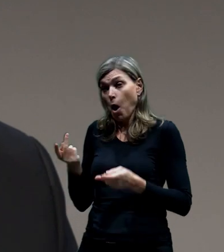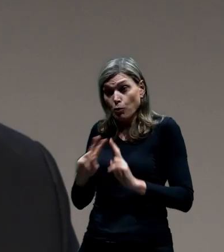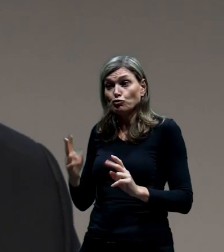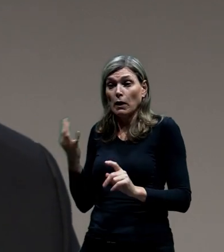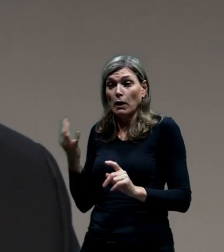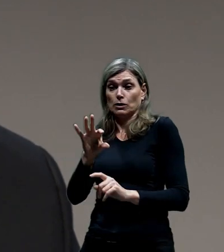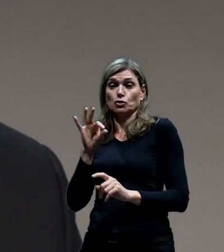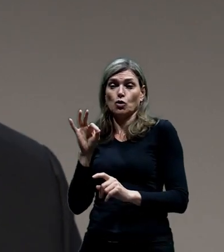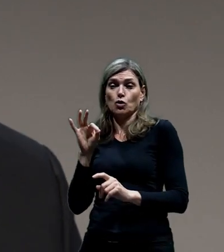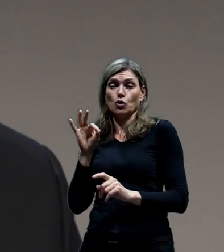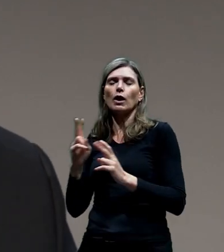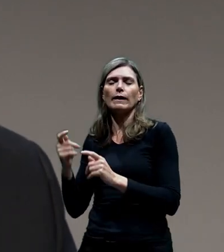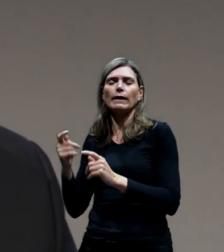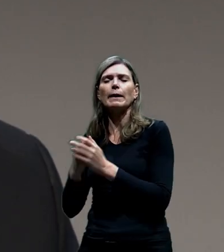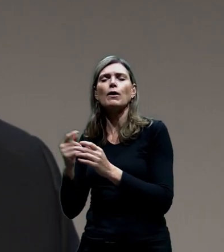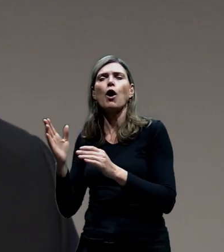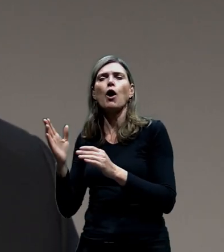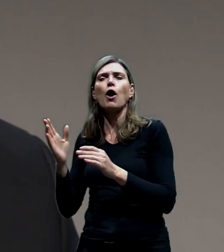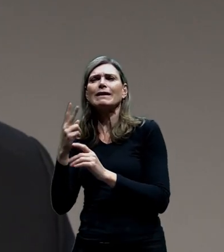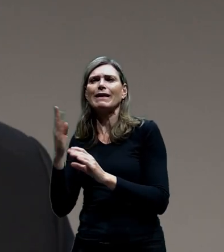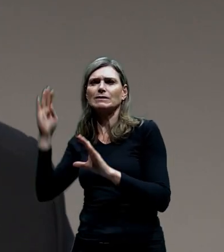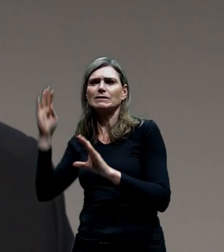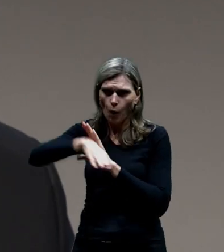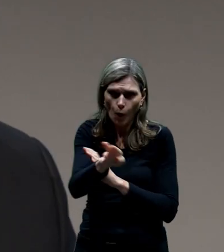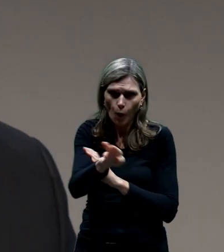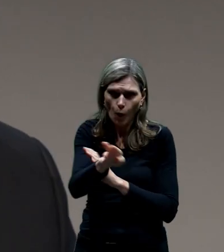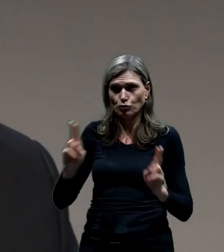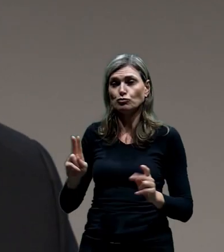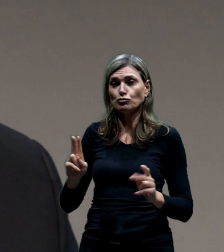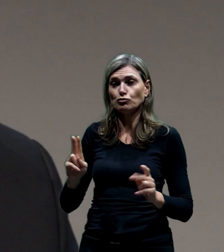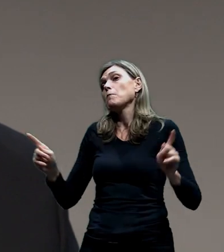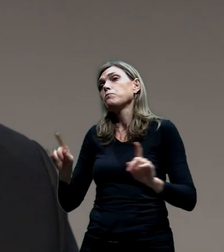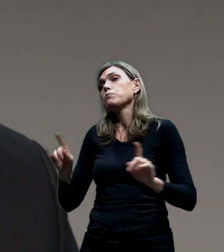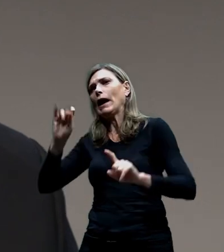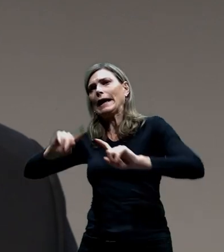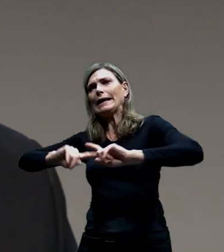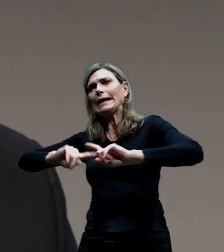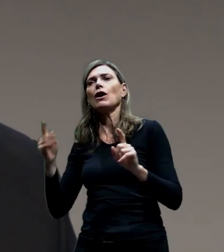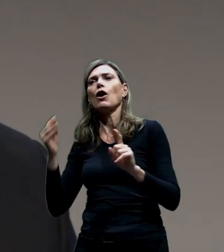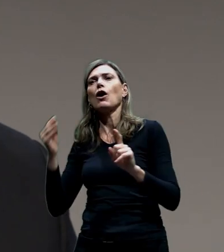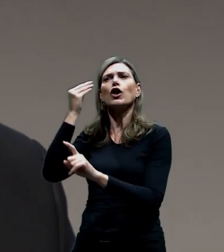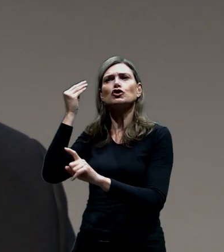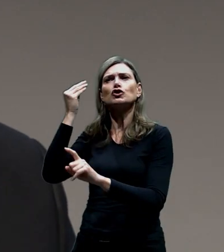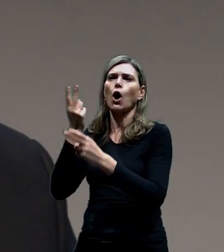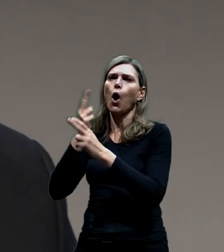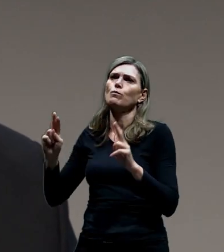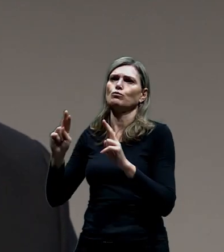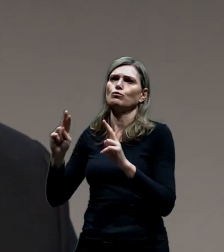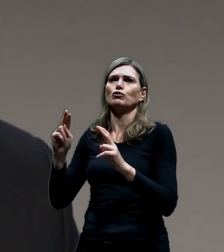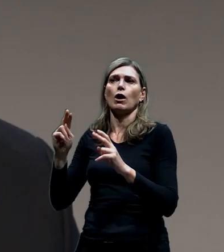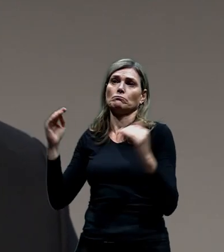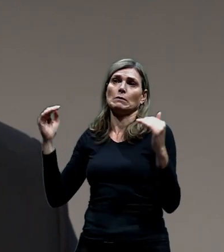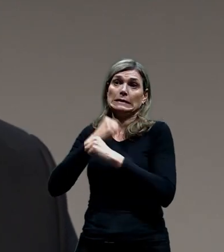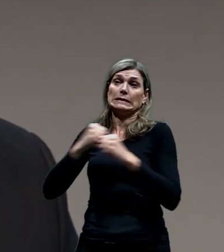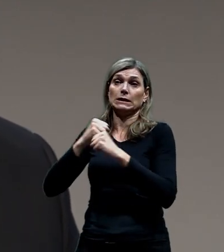připustíme v Povltavské 20 tisíc aut. Stejně tak jsme mohli pokračovat ve variantě Holešoviček, kde si umožníme na povrhu 40 tisíc aut.